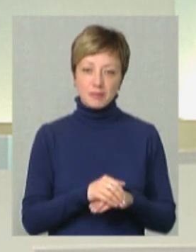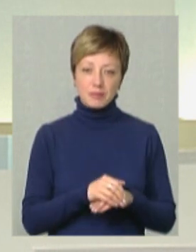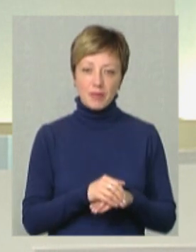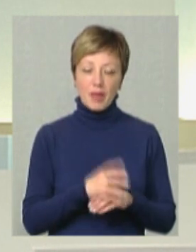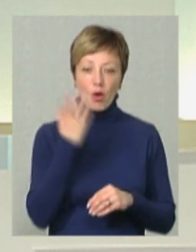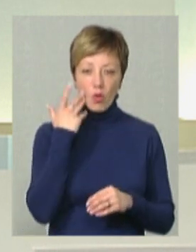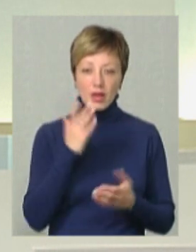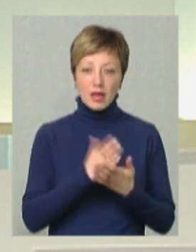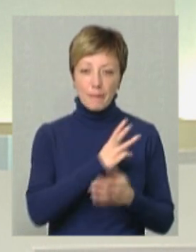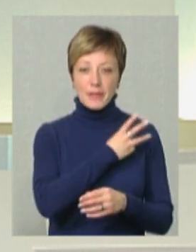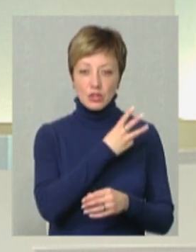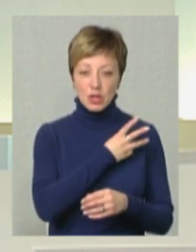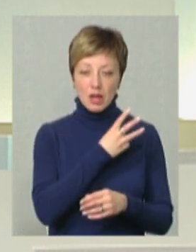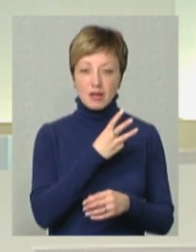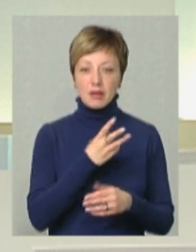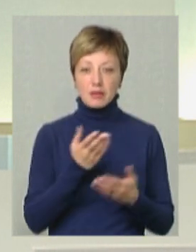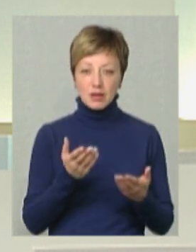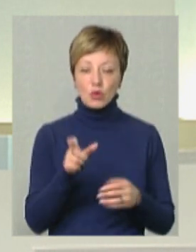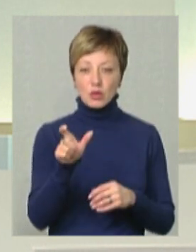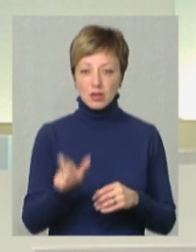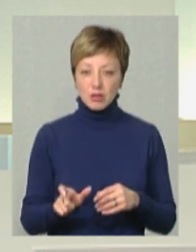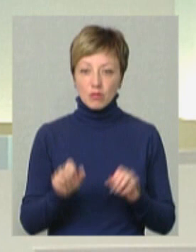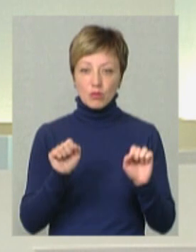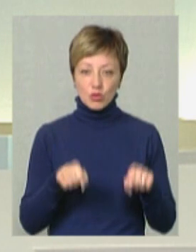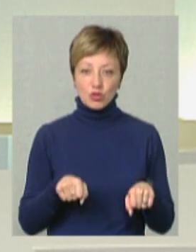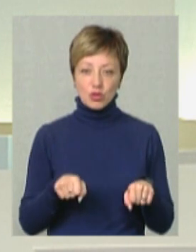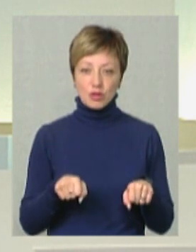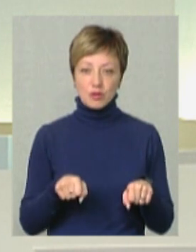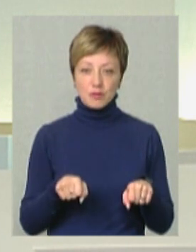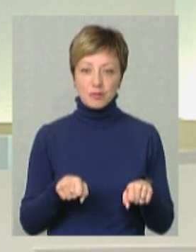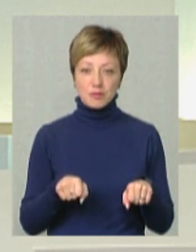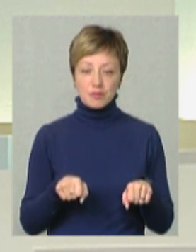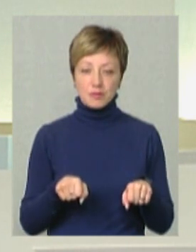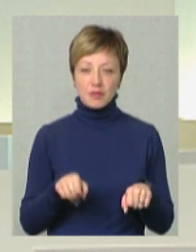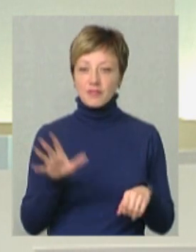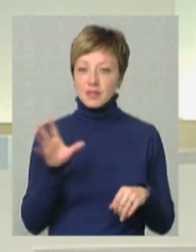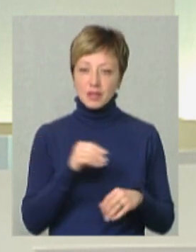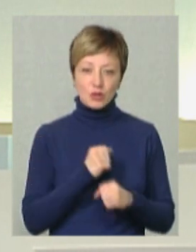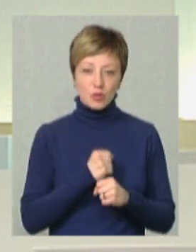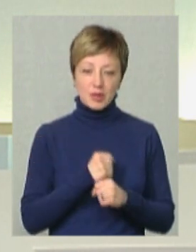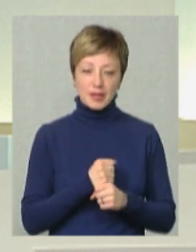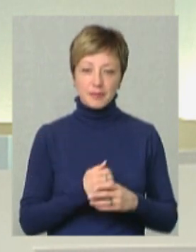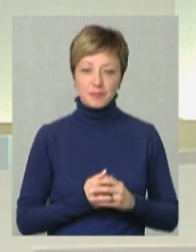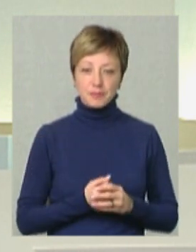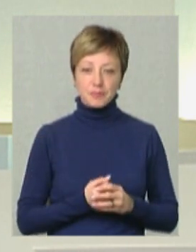коли є бажання, тобто мотивація, людина може майже все зробити.